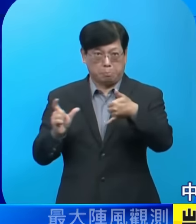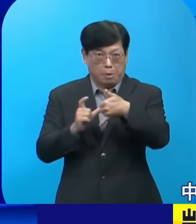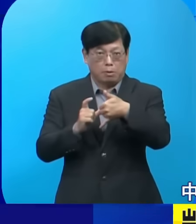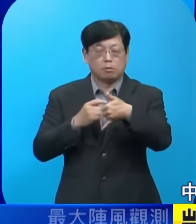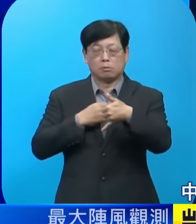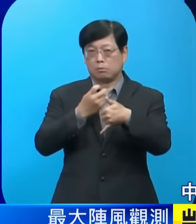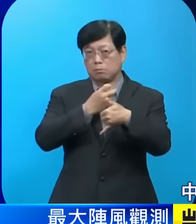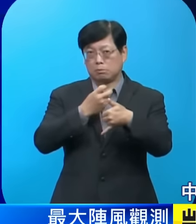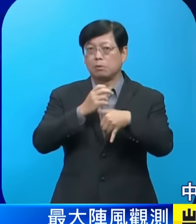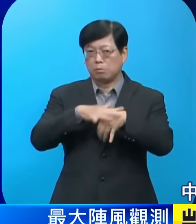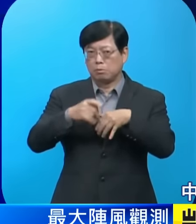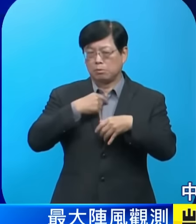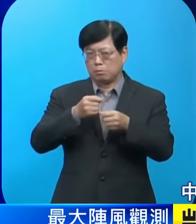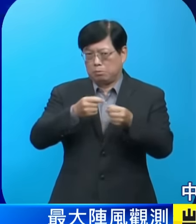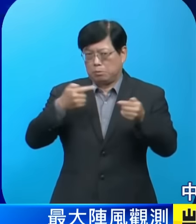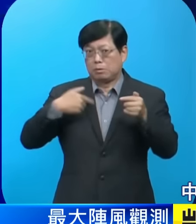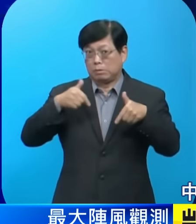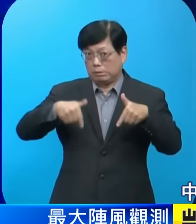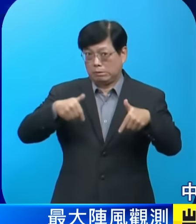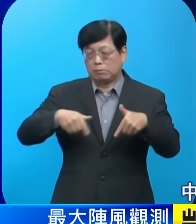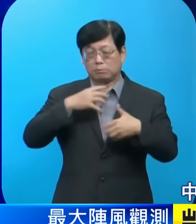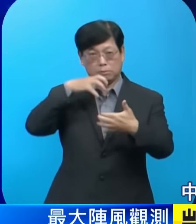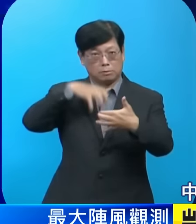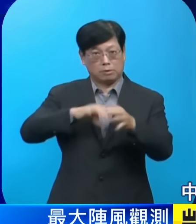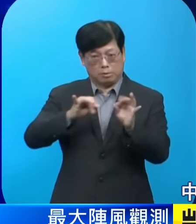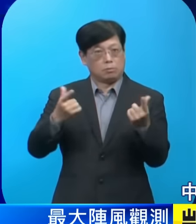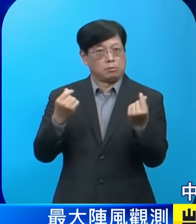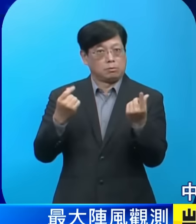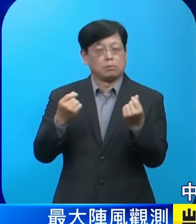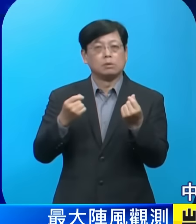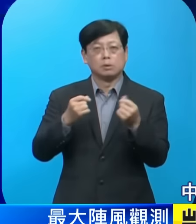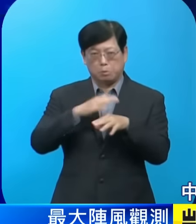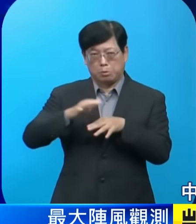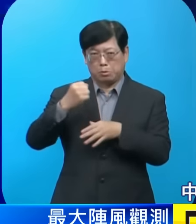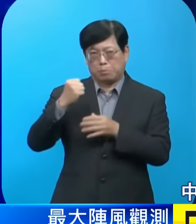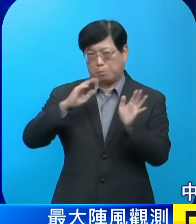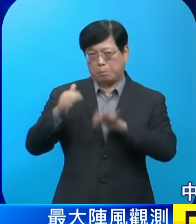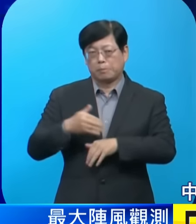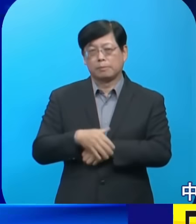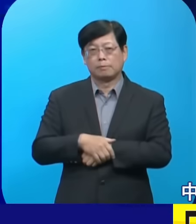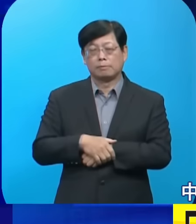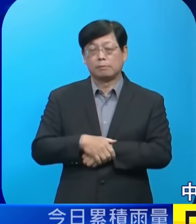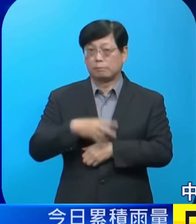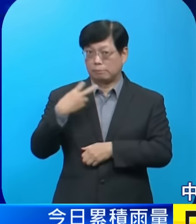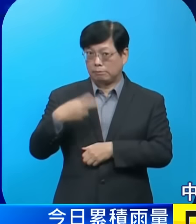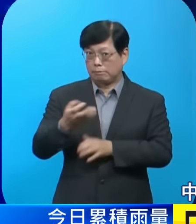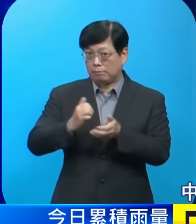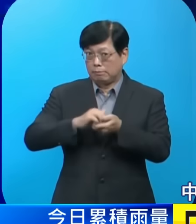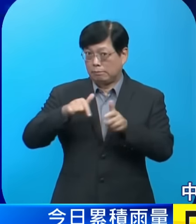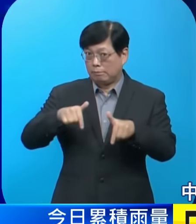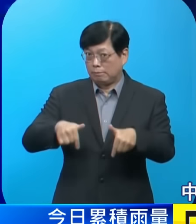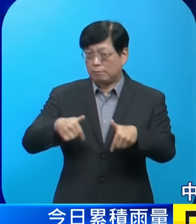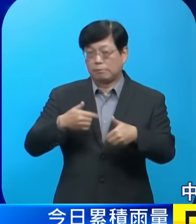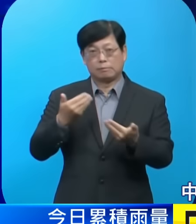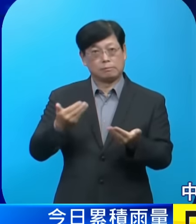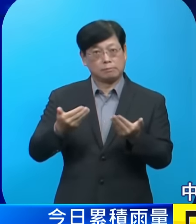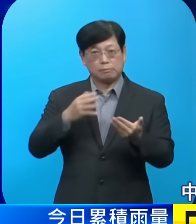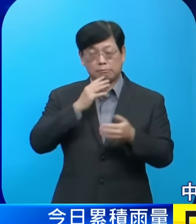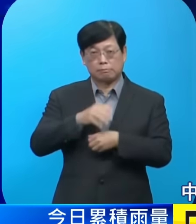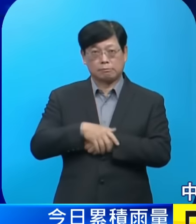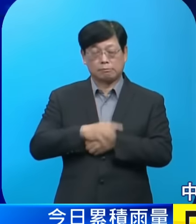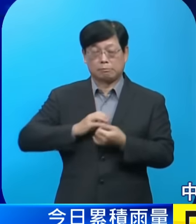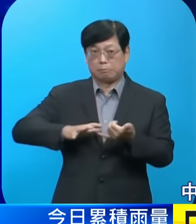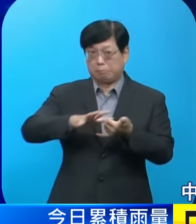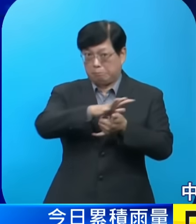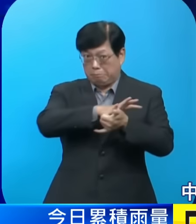我們可以看到從今天下午開始包括內陸地區也會開始有強風出現我們預計在今天下午在整個